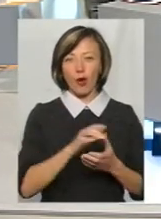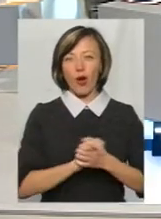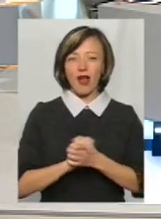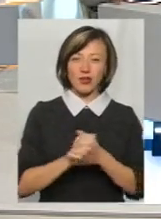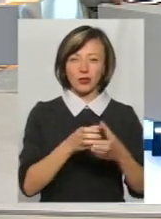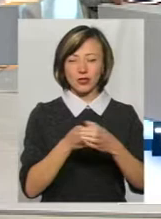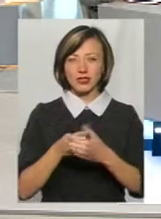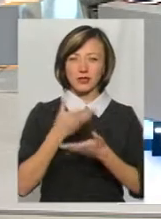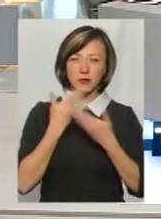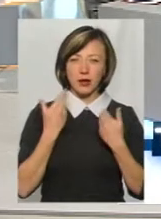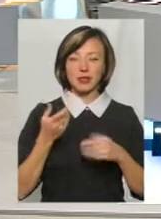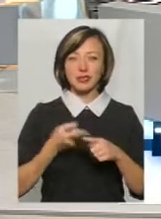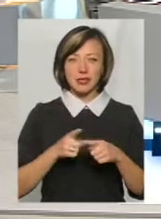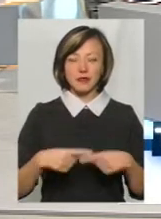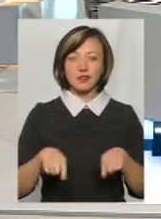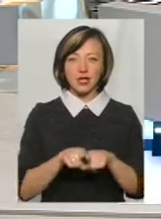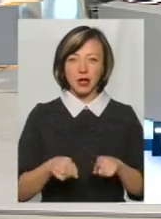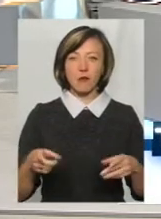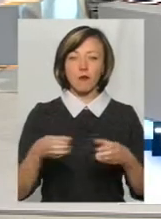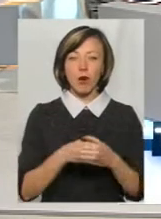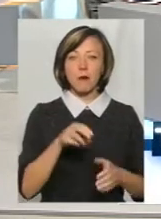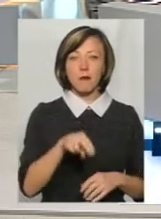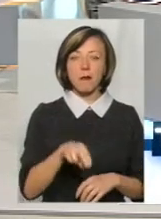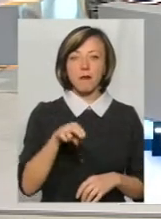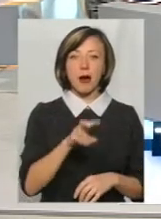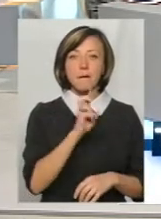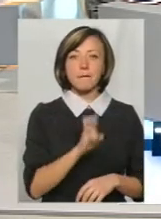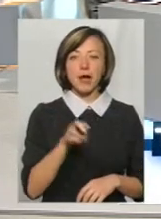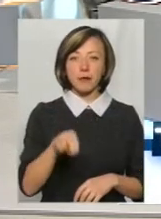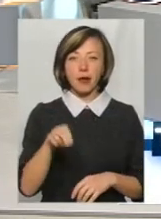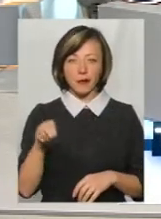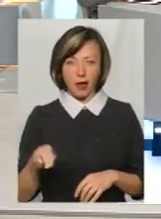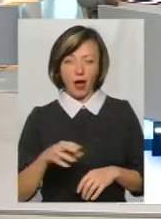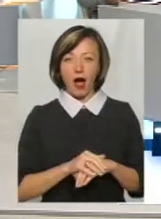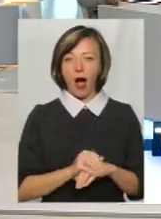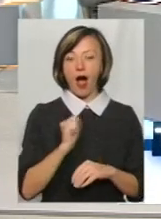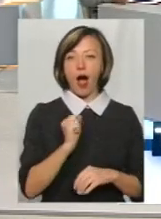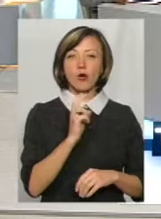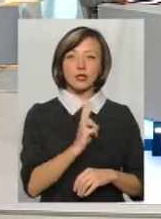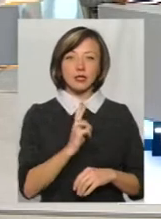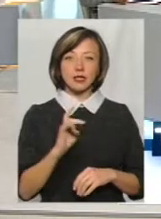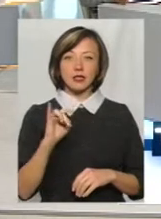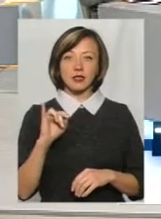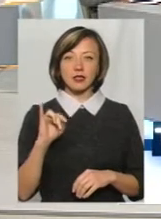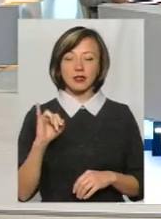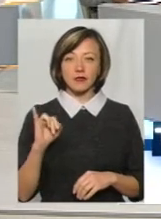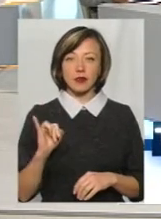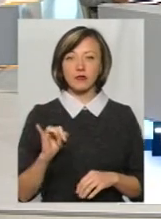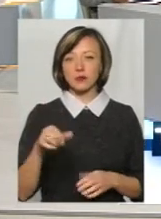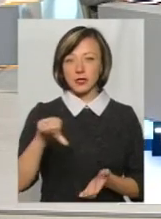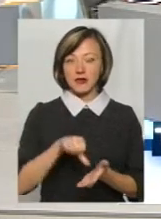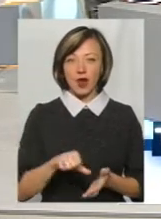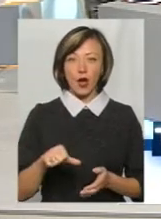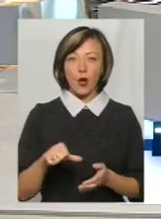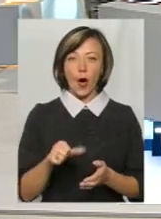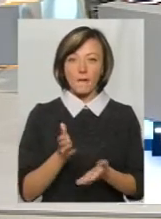чи є вони, чи їх немає, це все ж таки блок Петра Порошенка. Кристина Івановича у нас представляє пропрезидентську партію в Хмельницькій області, тому ми вирішили все ж таки